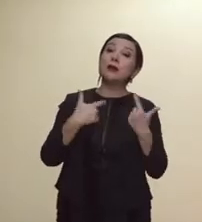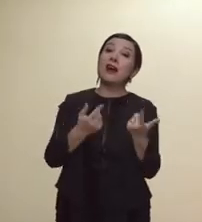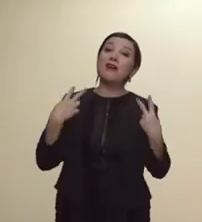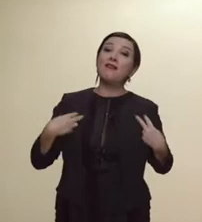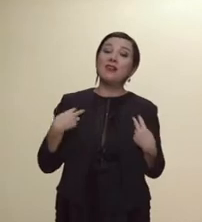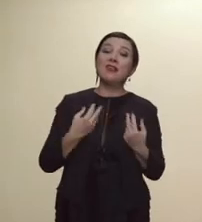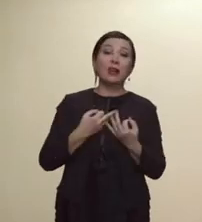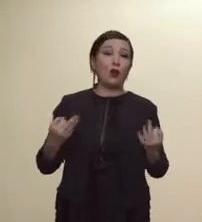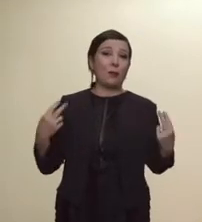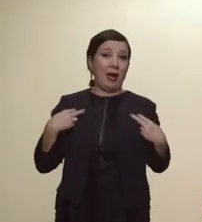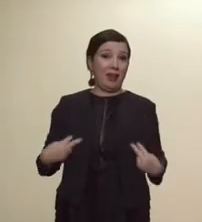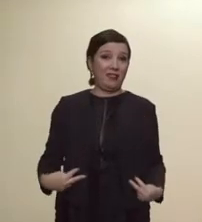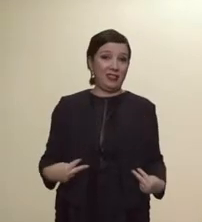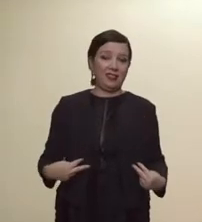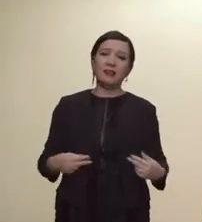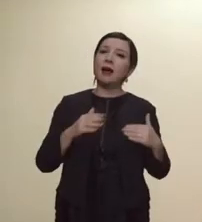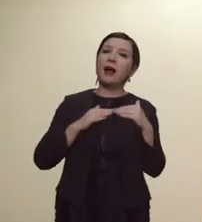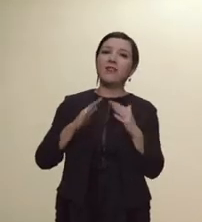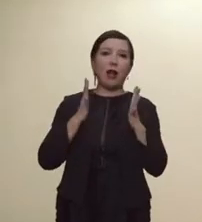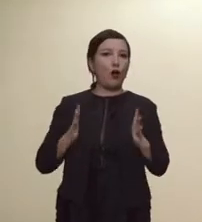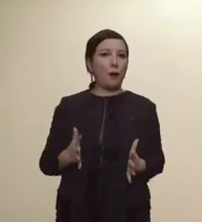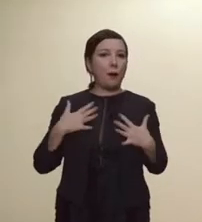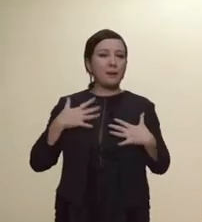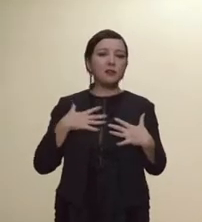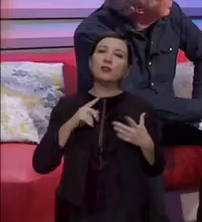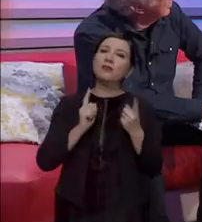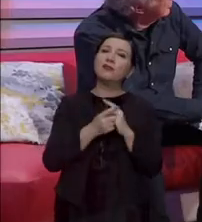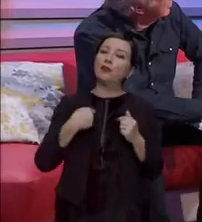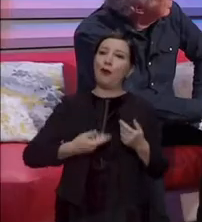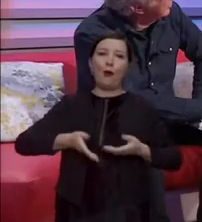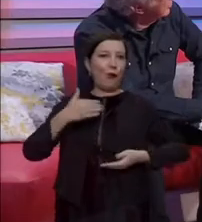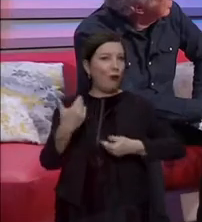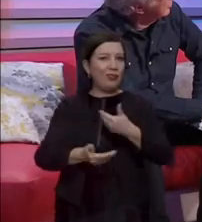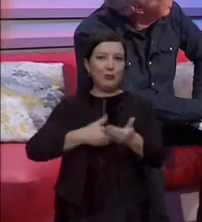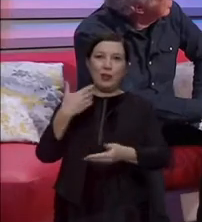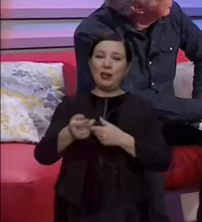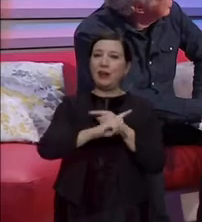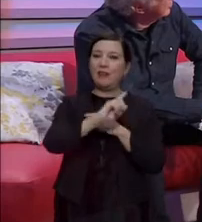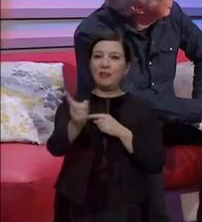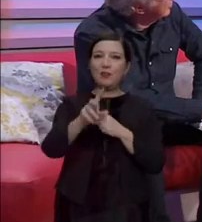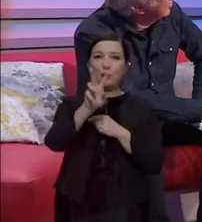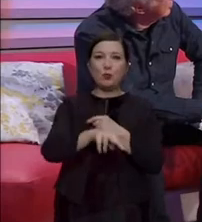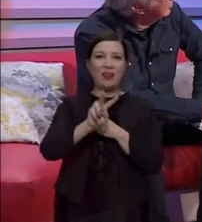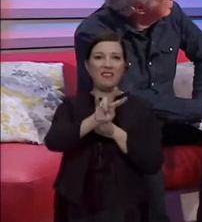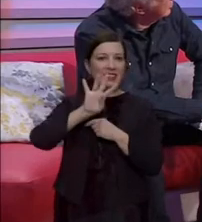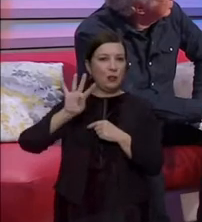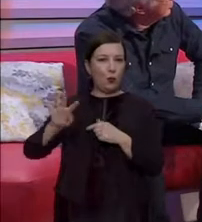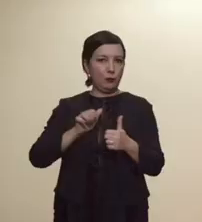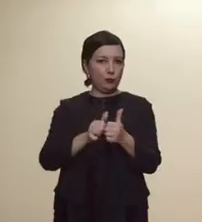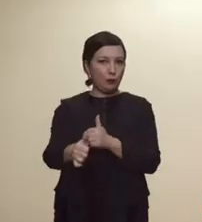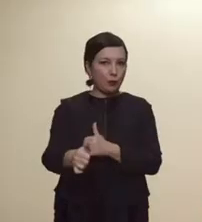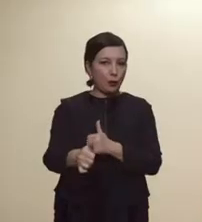vivere una vita normale. A livello personale invece io continuerò la mia carriera fino almeno al 2024